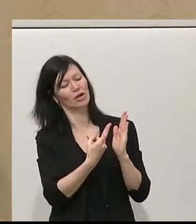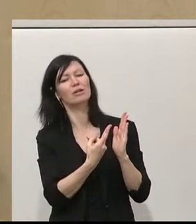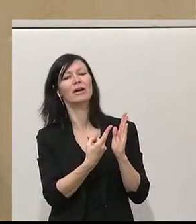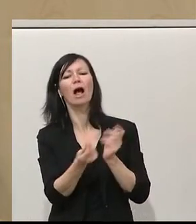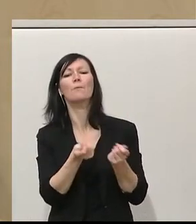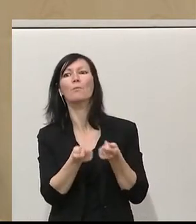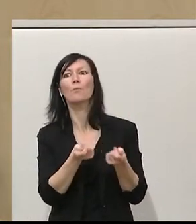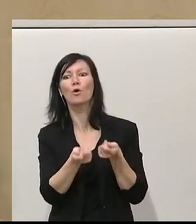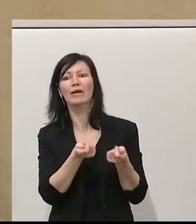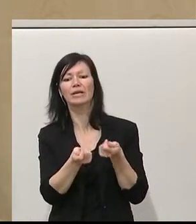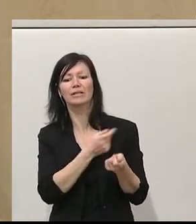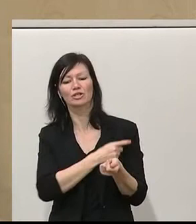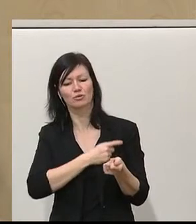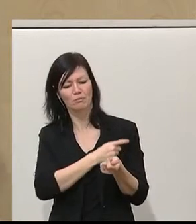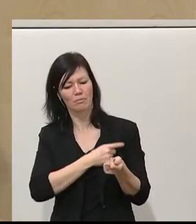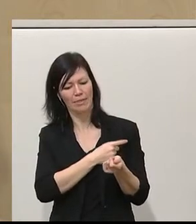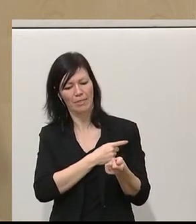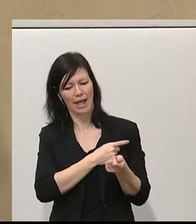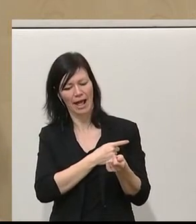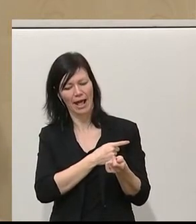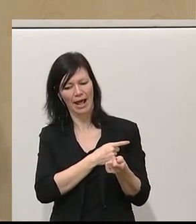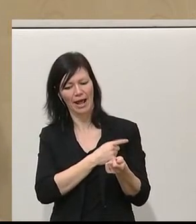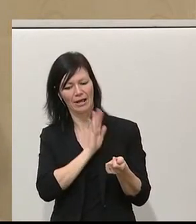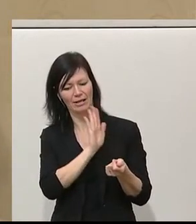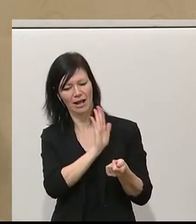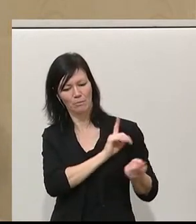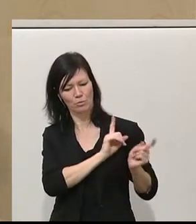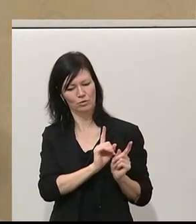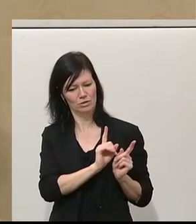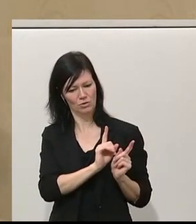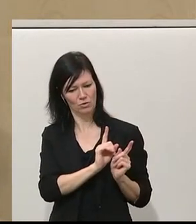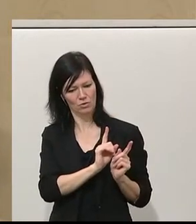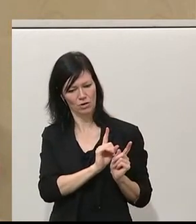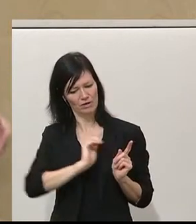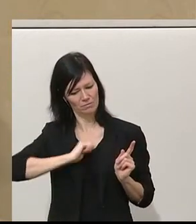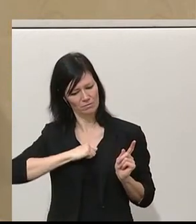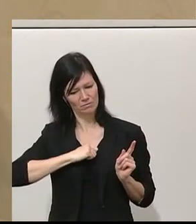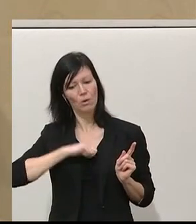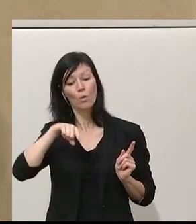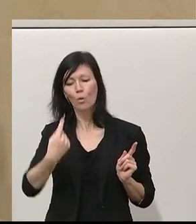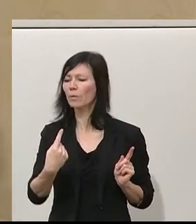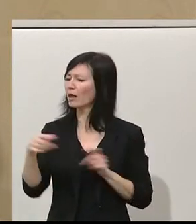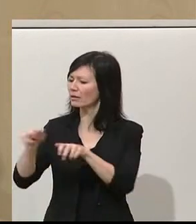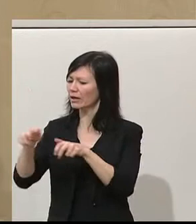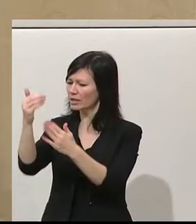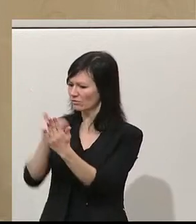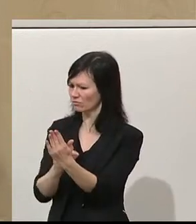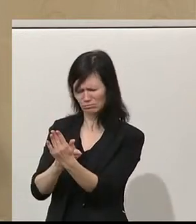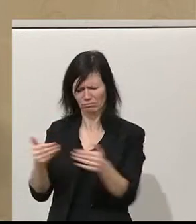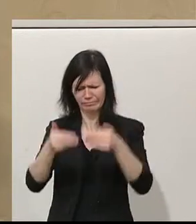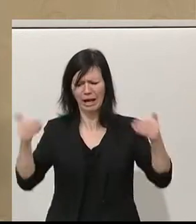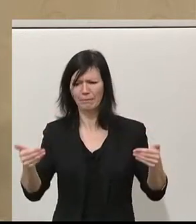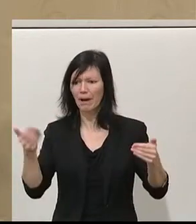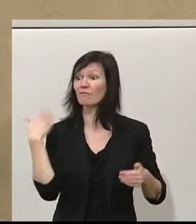politischen Parteien anschaut und dann merkt, wie im Regierungsprogramm andere Dinge drinstehen. Andere Dinge als die, die man im Wahlkampf versprochen hat.